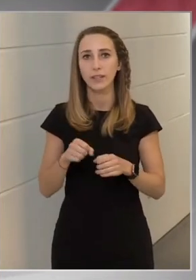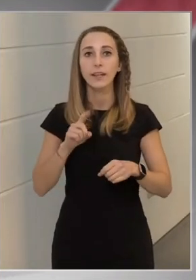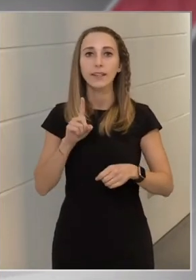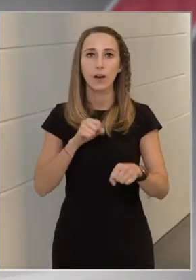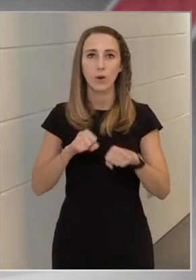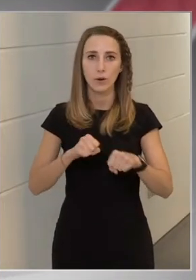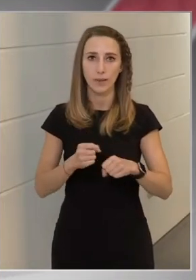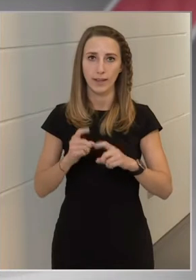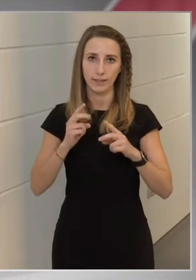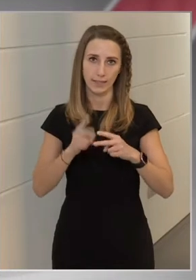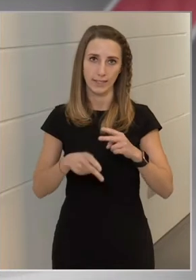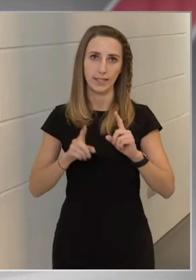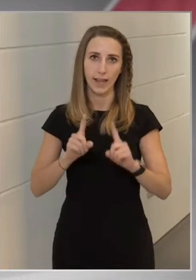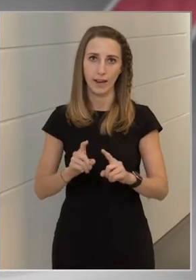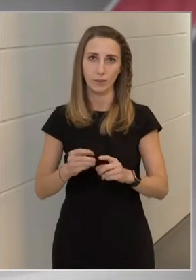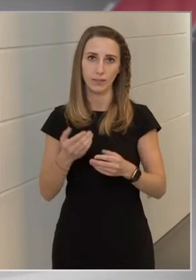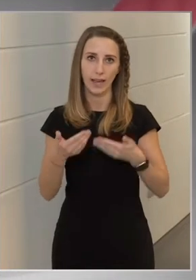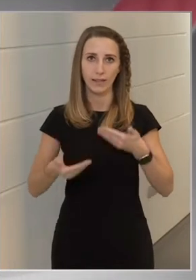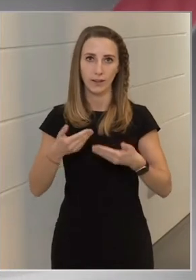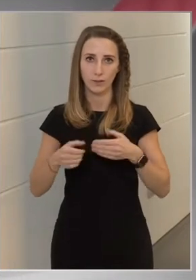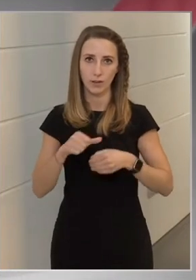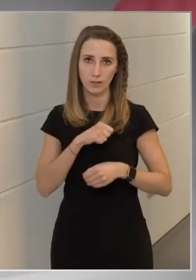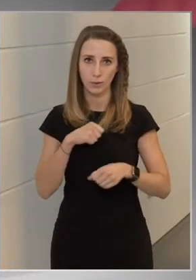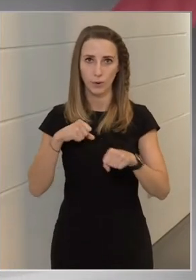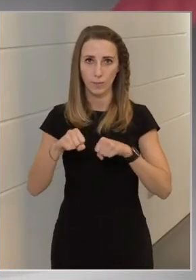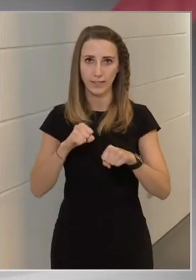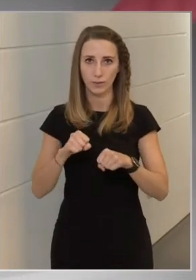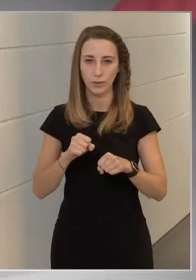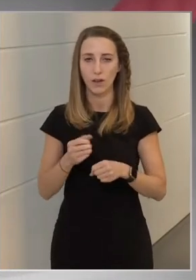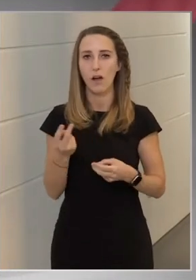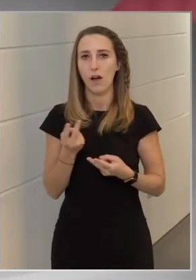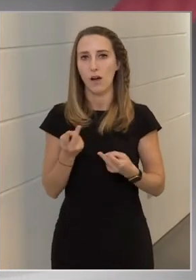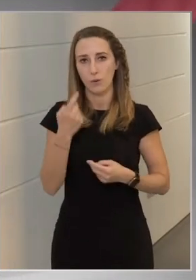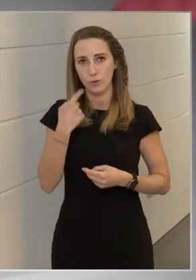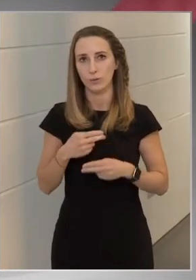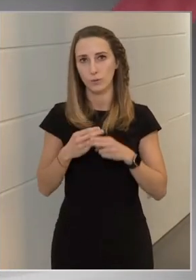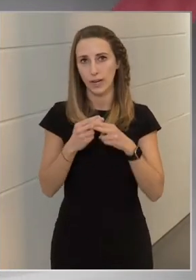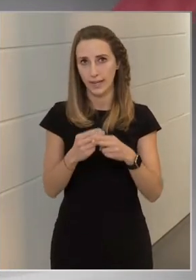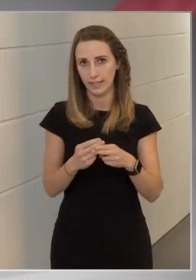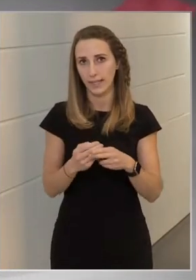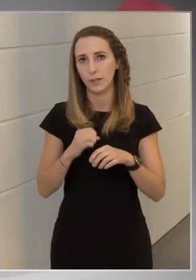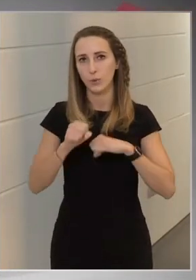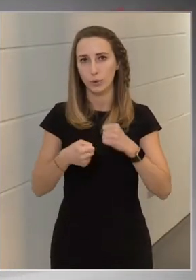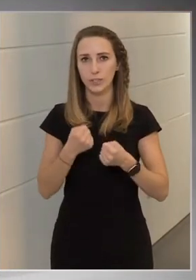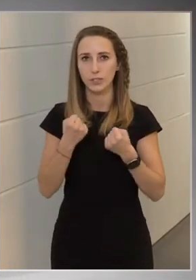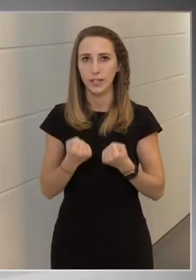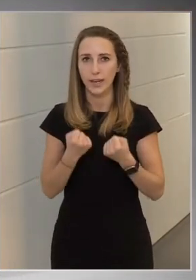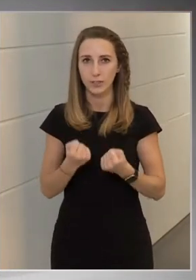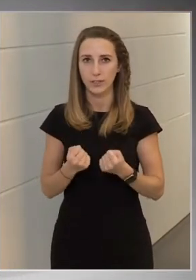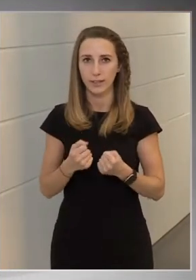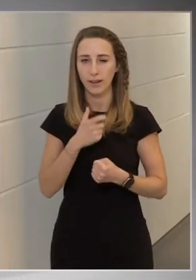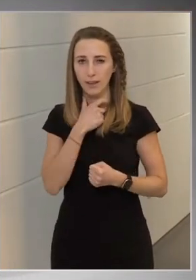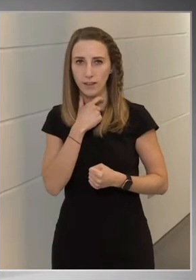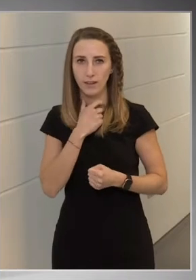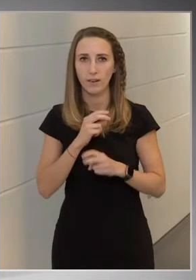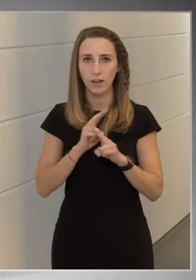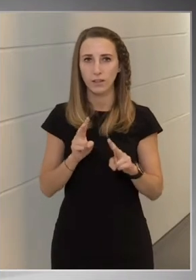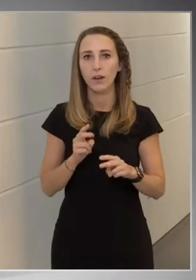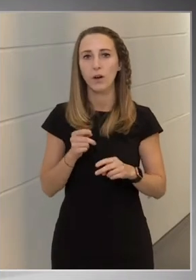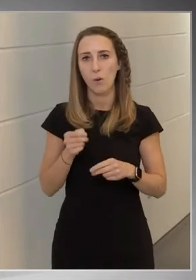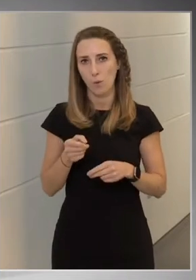készen áll, hogy tárgyaljon az önkormányzatokkal, és ott, ahol segíteni tudunk, ott, ahol működési nehézségek vannak, ott